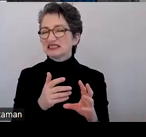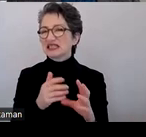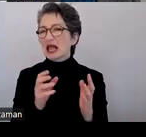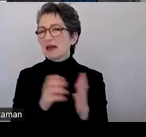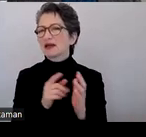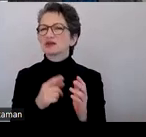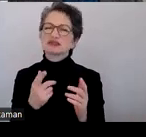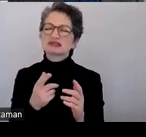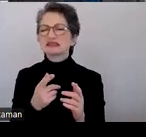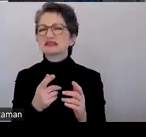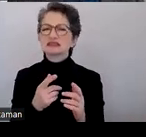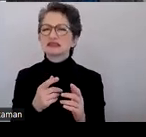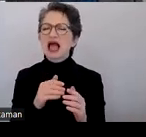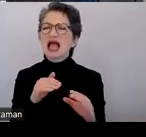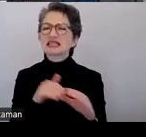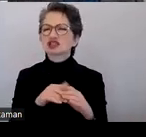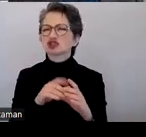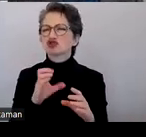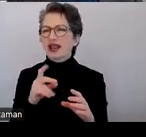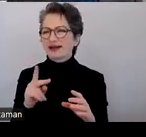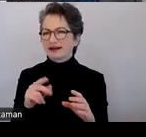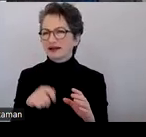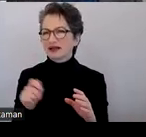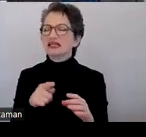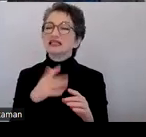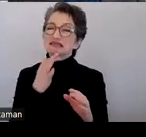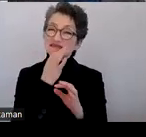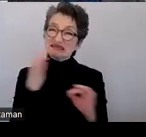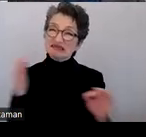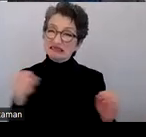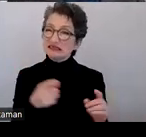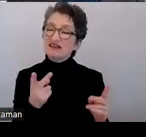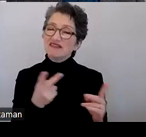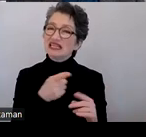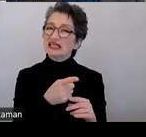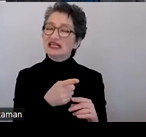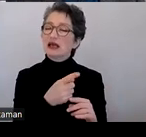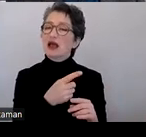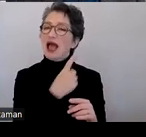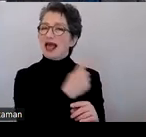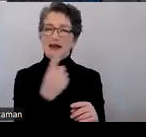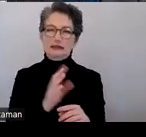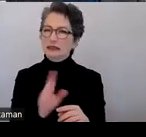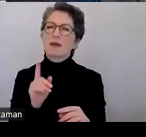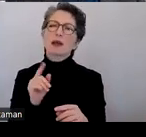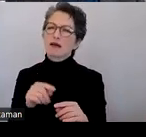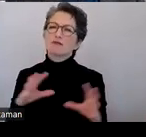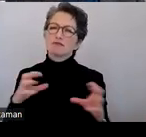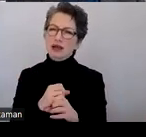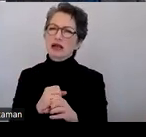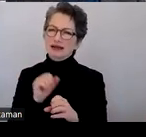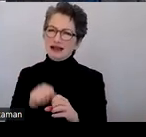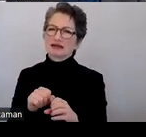detailliert wie der Pack. Aber wenn man eben kein Windows zur Verfügung hat, dann kann man das verwenden, weil der Pack läuft leider